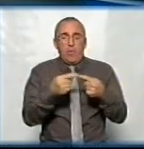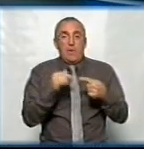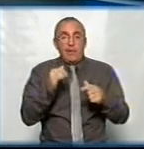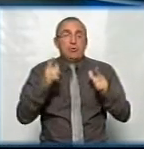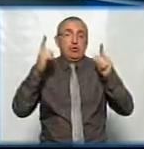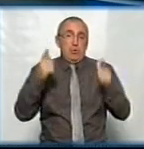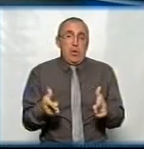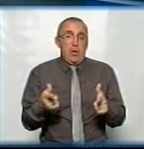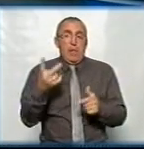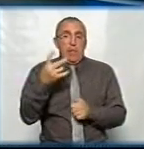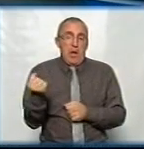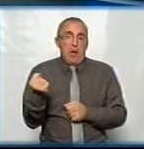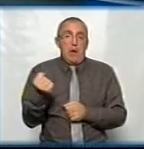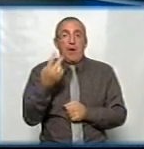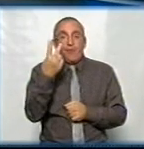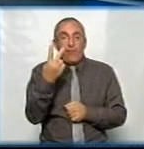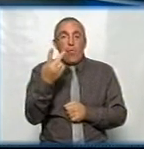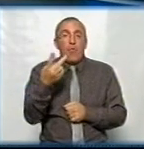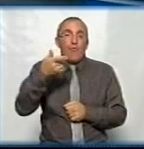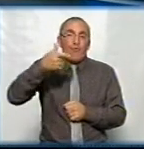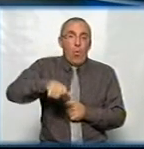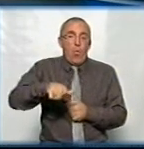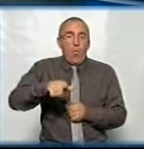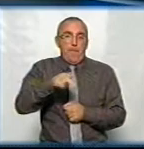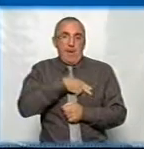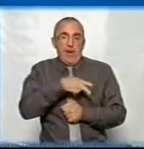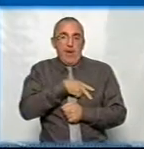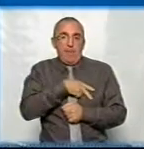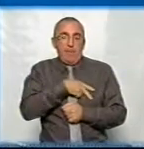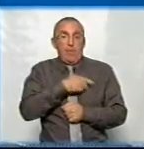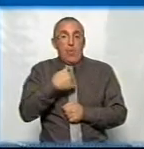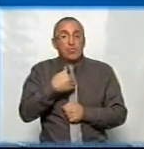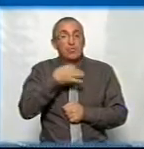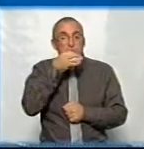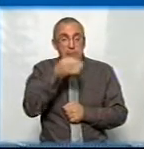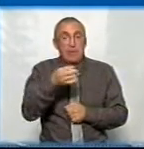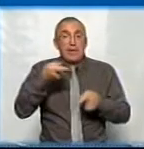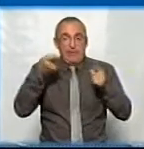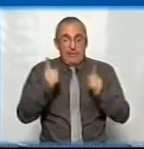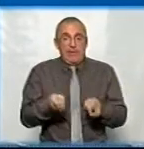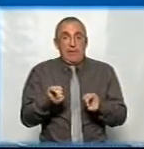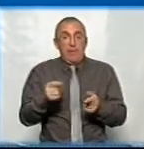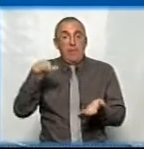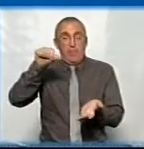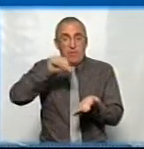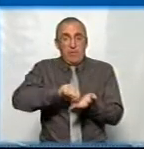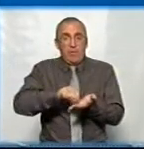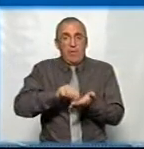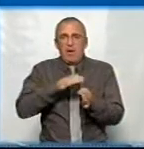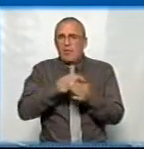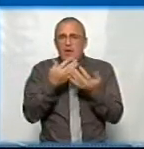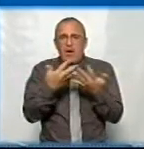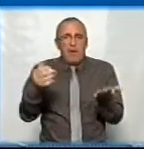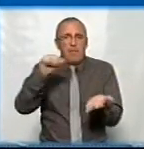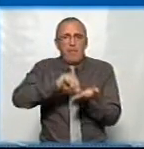согласились на двух вторих преміях. Причем я хочу сказати, що дійсно присутствували совершенно різні